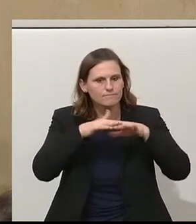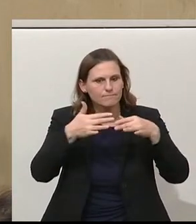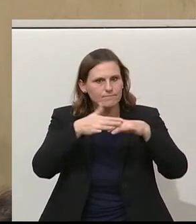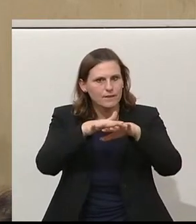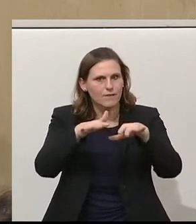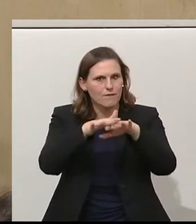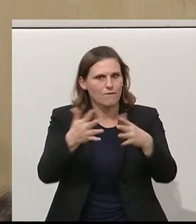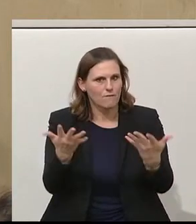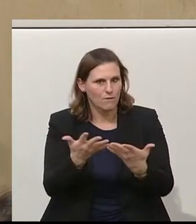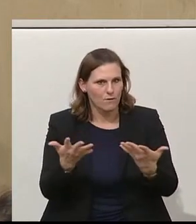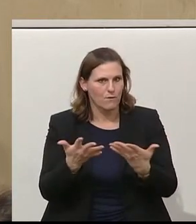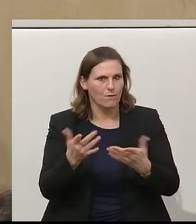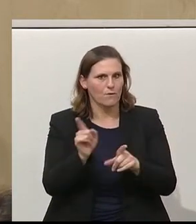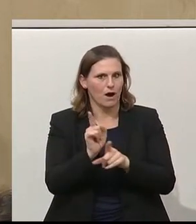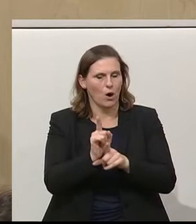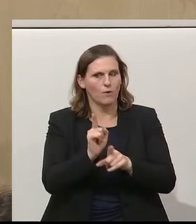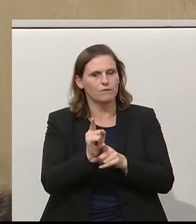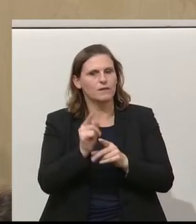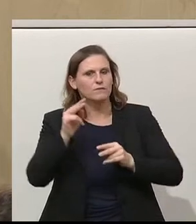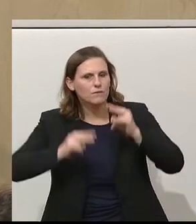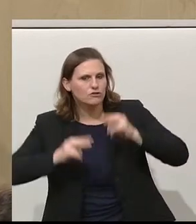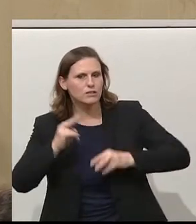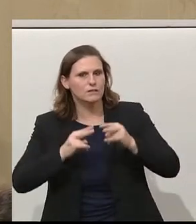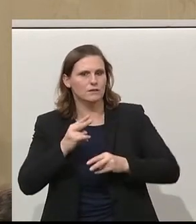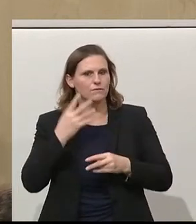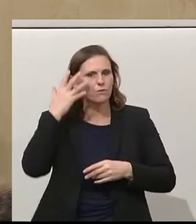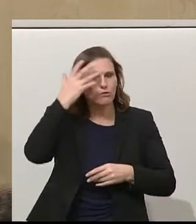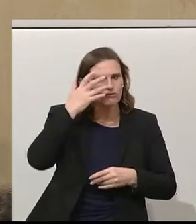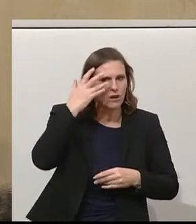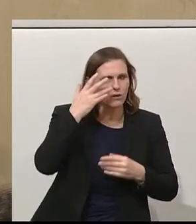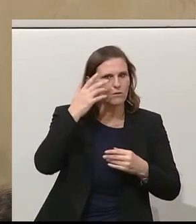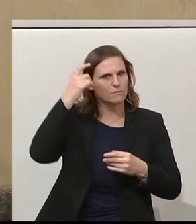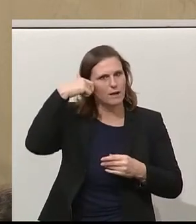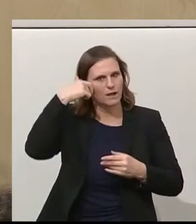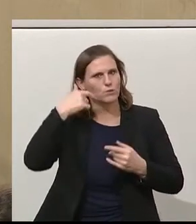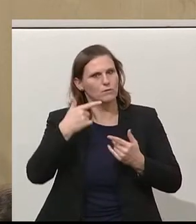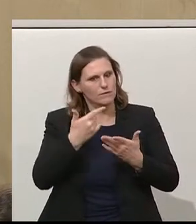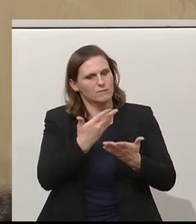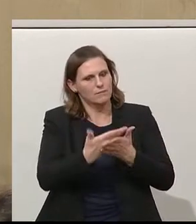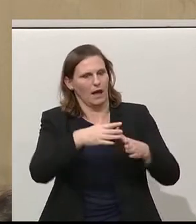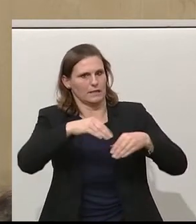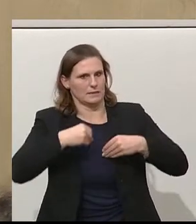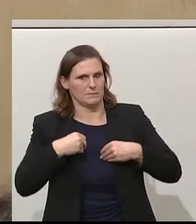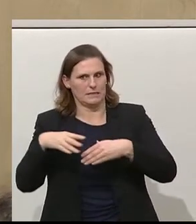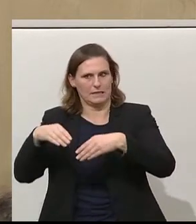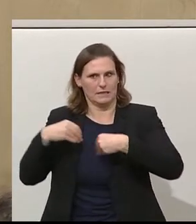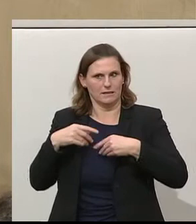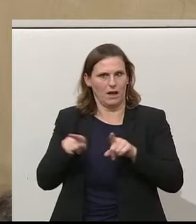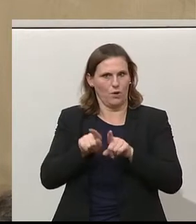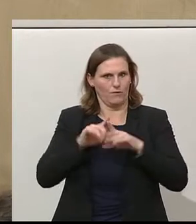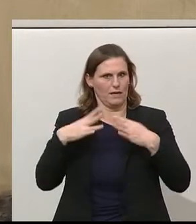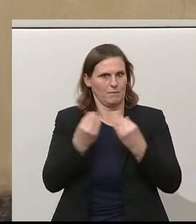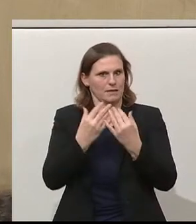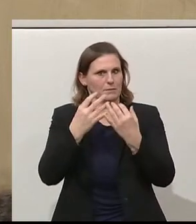Vorstellungen sein können und wie wichtig es ist, diese Vorstellung jedem zu lassen, ein gemeinsames Ergebnis zu erzielen,